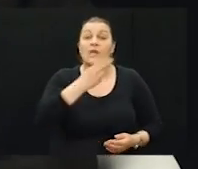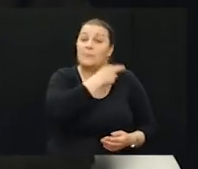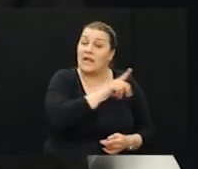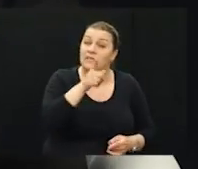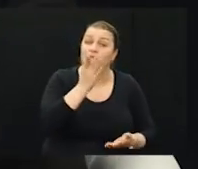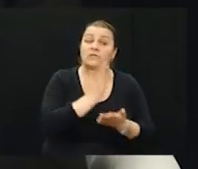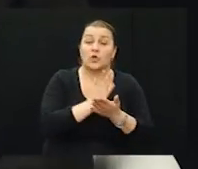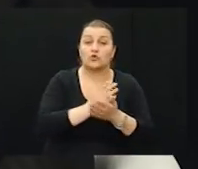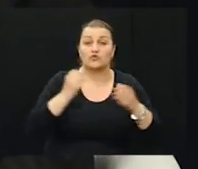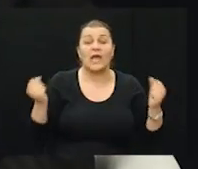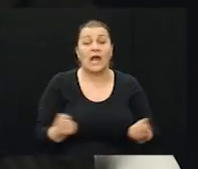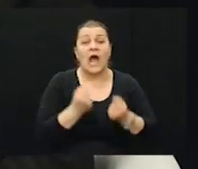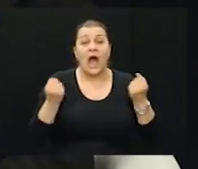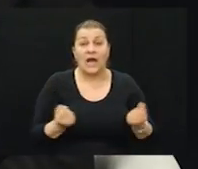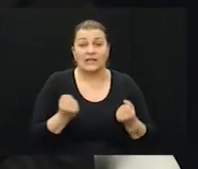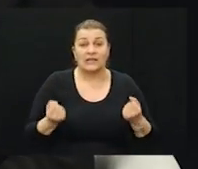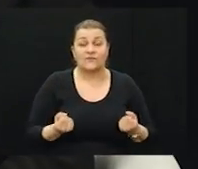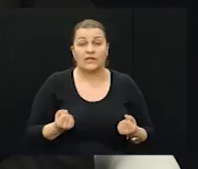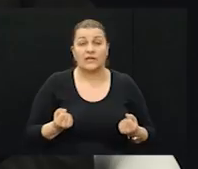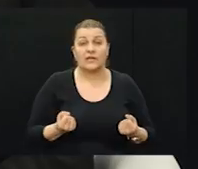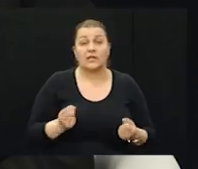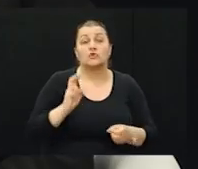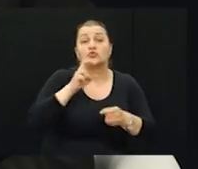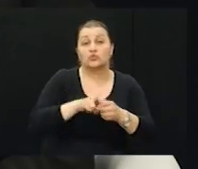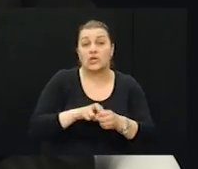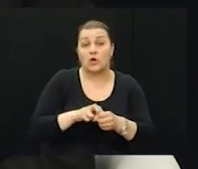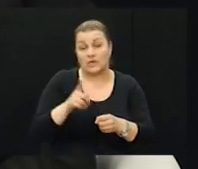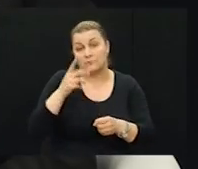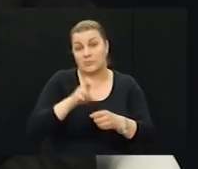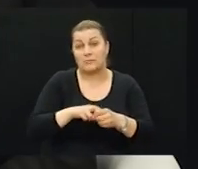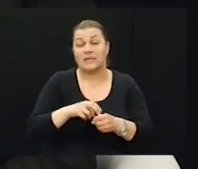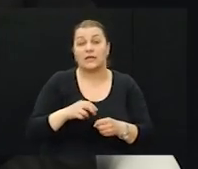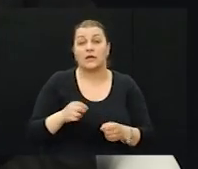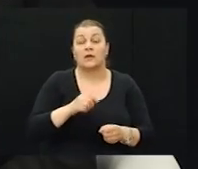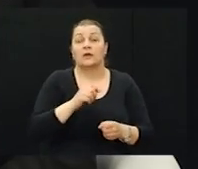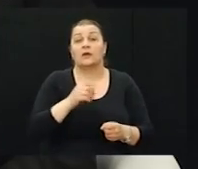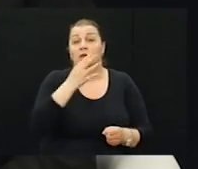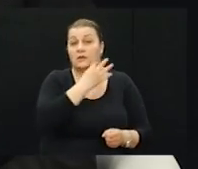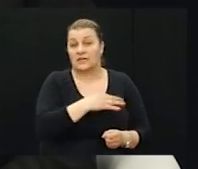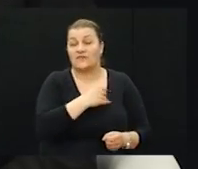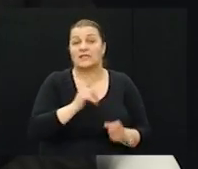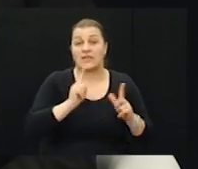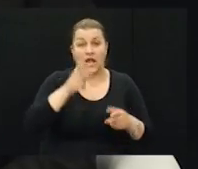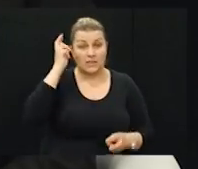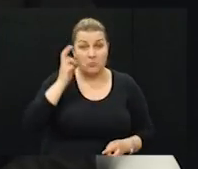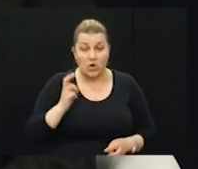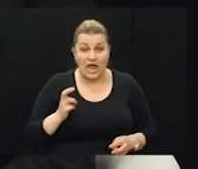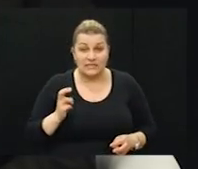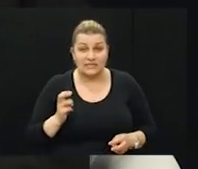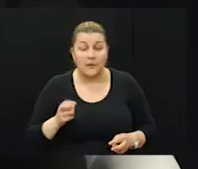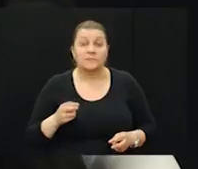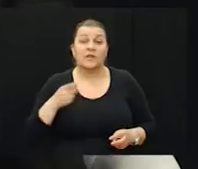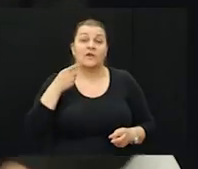upitati. Vi ste još uvijek aktivni sudionik, pripadnik Hrvatske urožene sile, pripadnice Hrvatske ratne